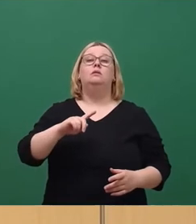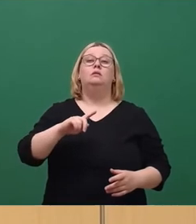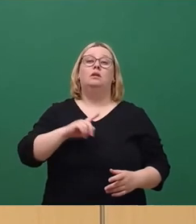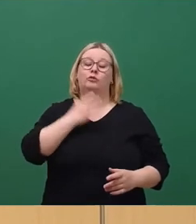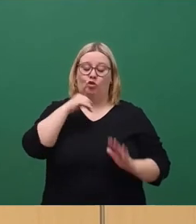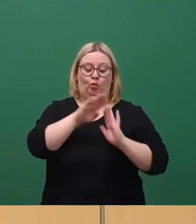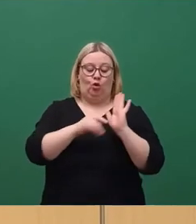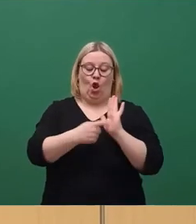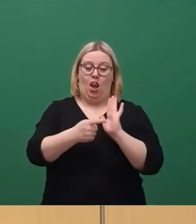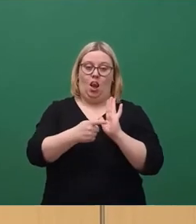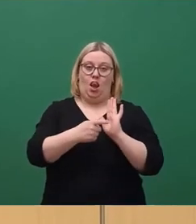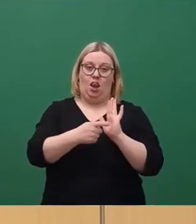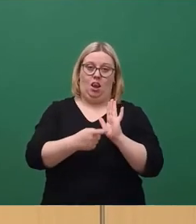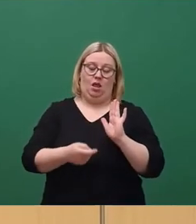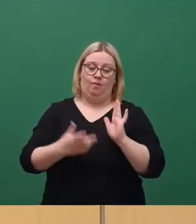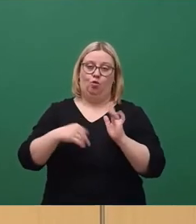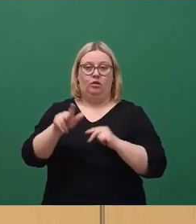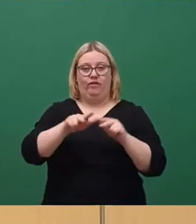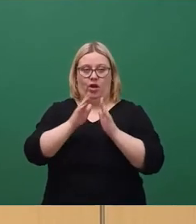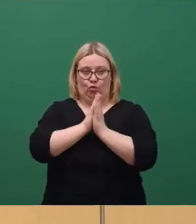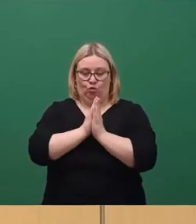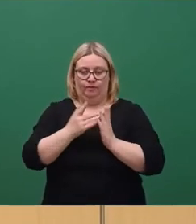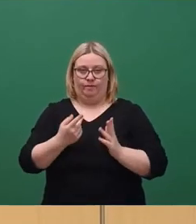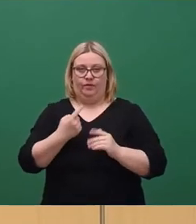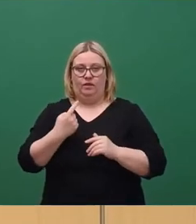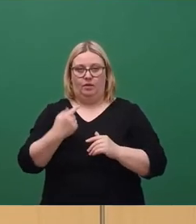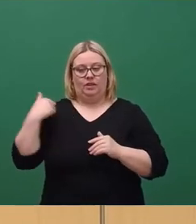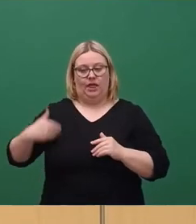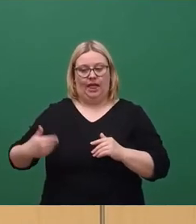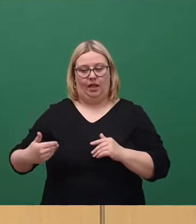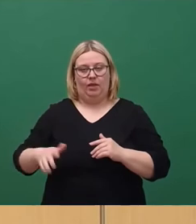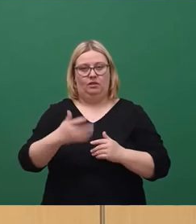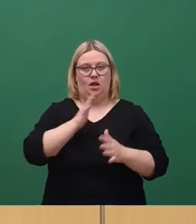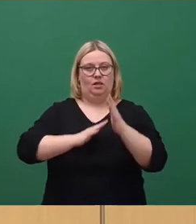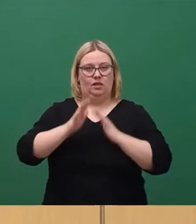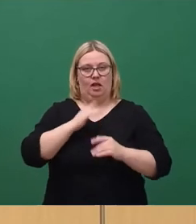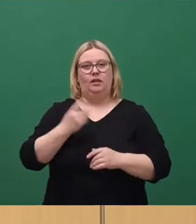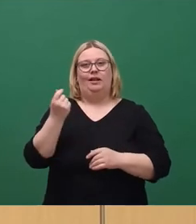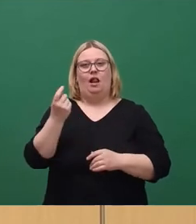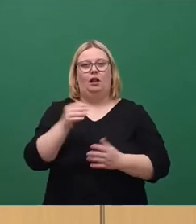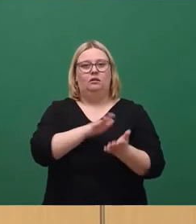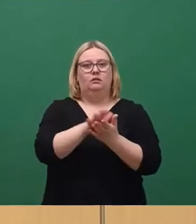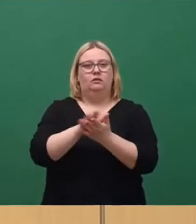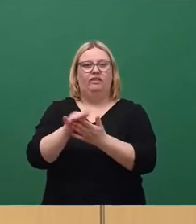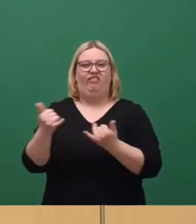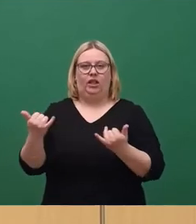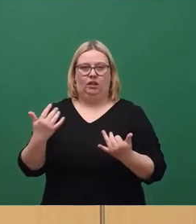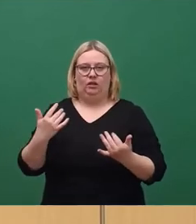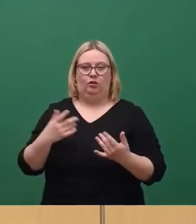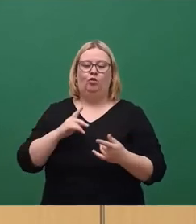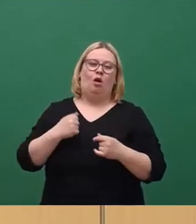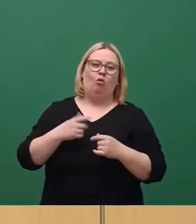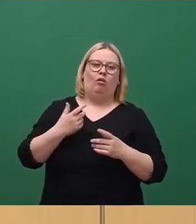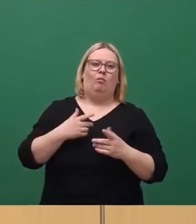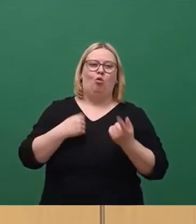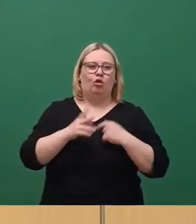stehen, die Verwaltung darum bitten, regelmäßig zu berichten, wie das Geld eingesetzt worden ist und auch in welcher Weise es dem